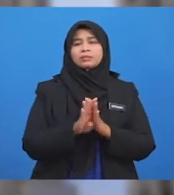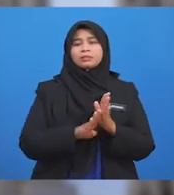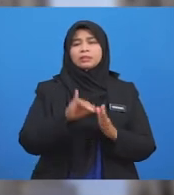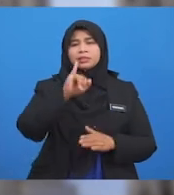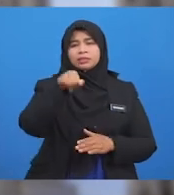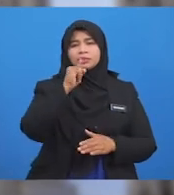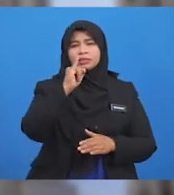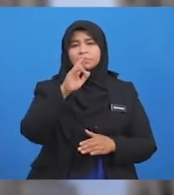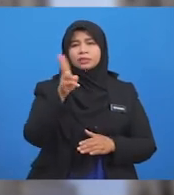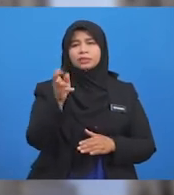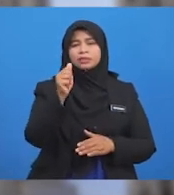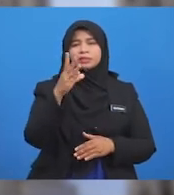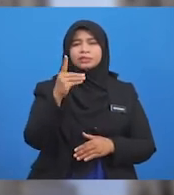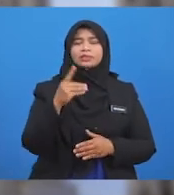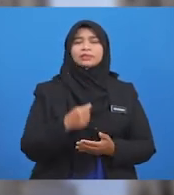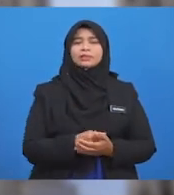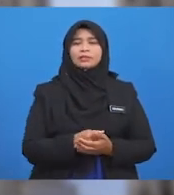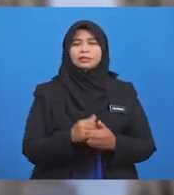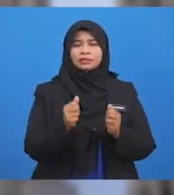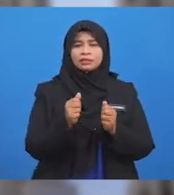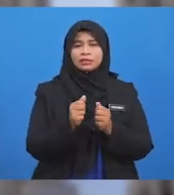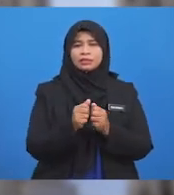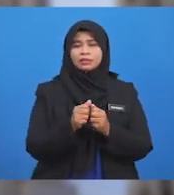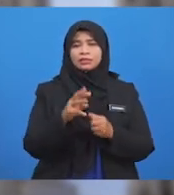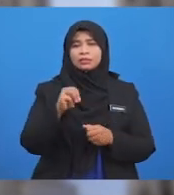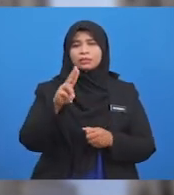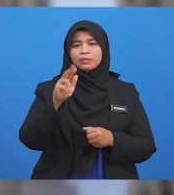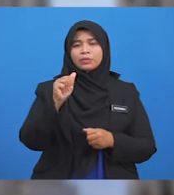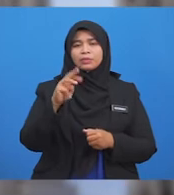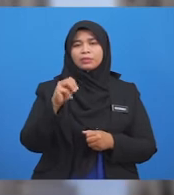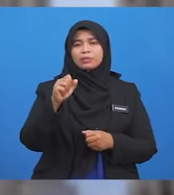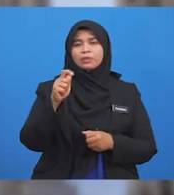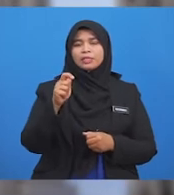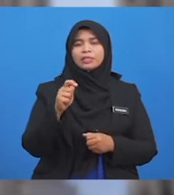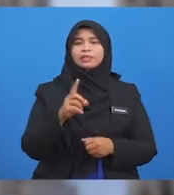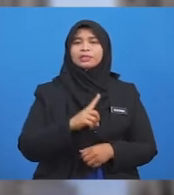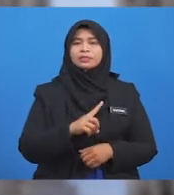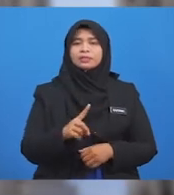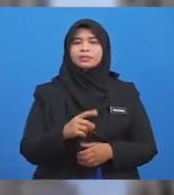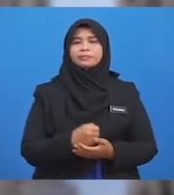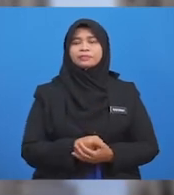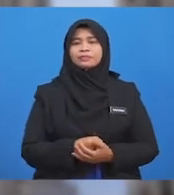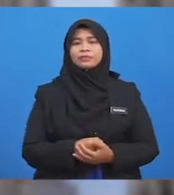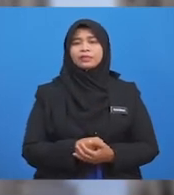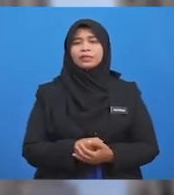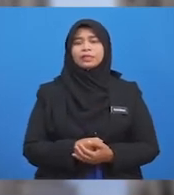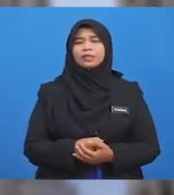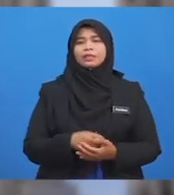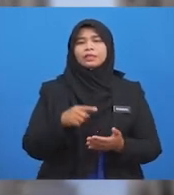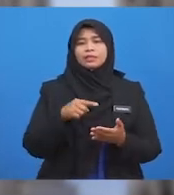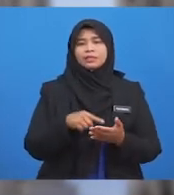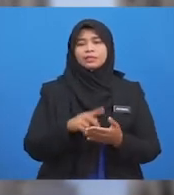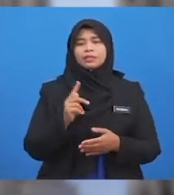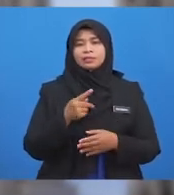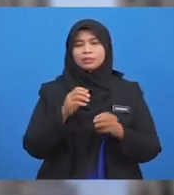Membumikan Mu'amalat Dengan Mu'amalat Islam Ini Dia Pelan Tindakan Yang